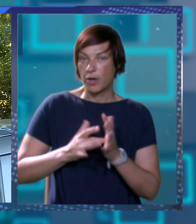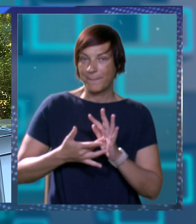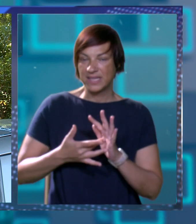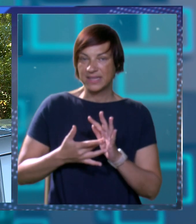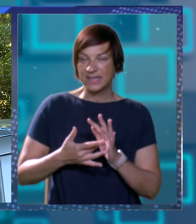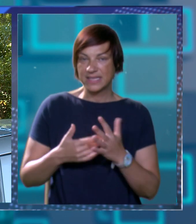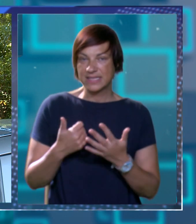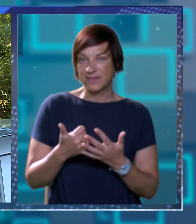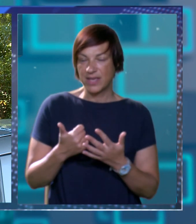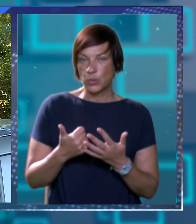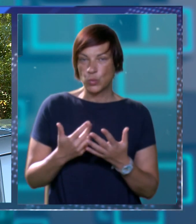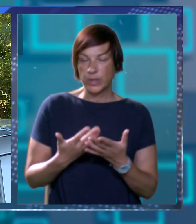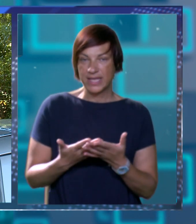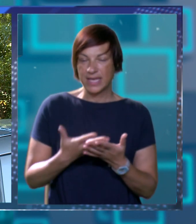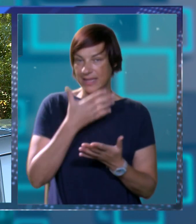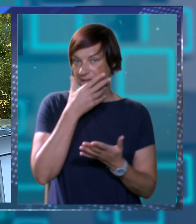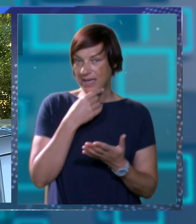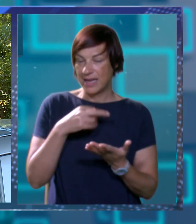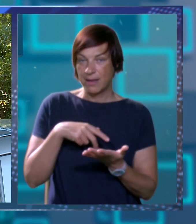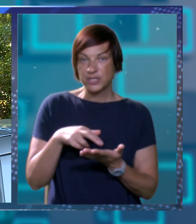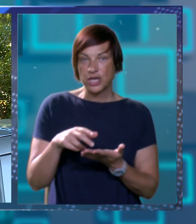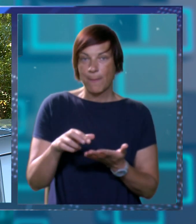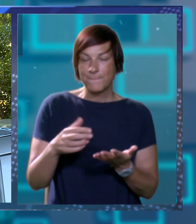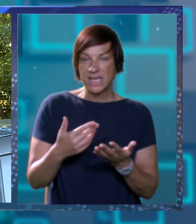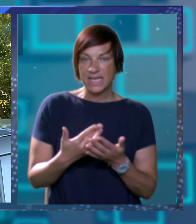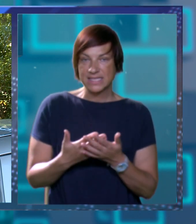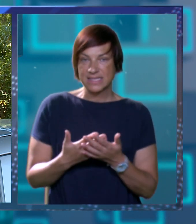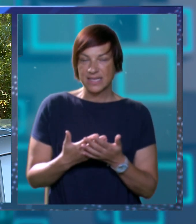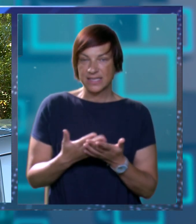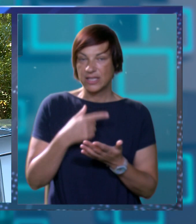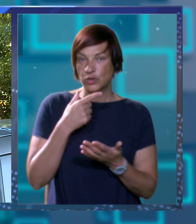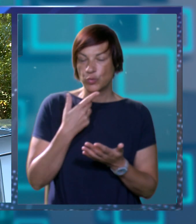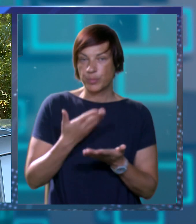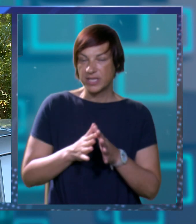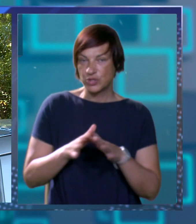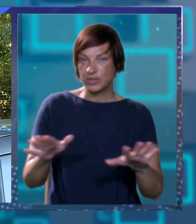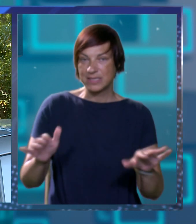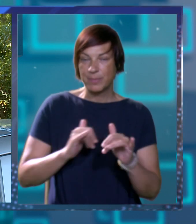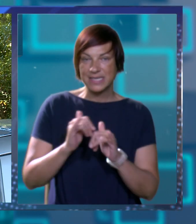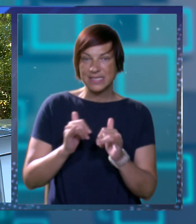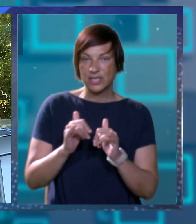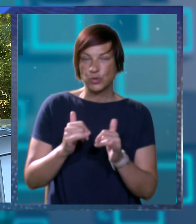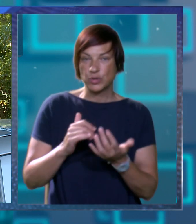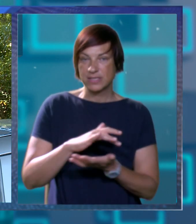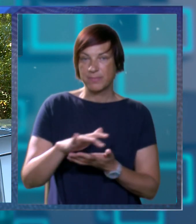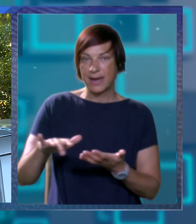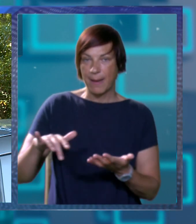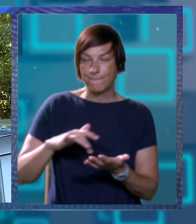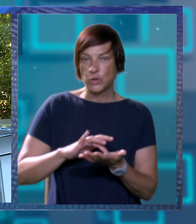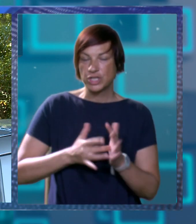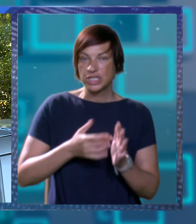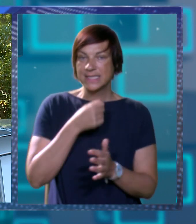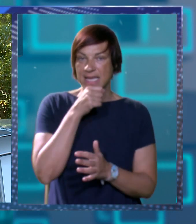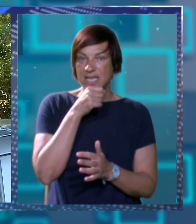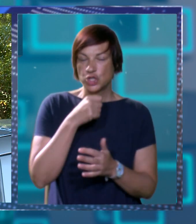sve to u jedan ljepši obilazak i tu priču disperzije turizma na područje